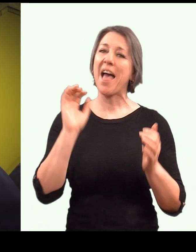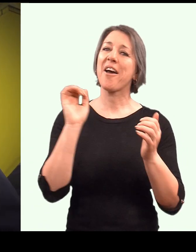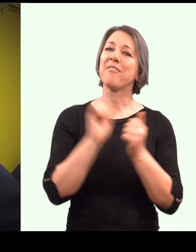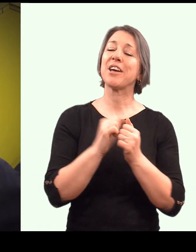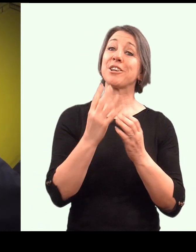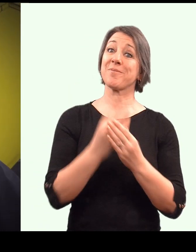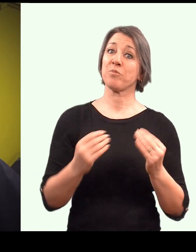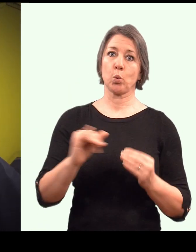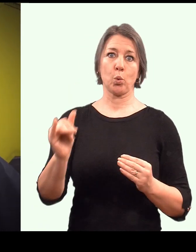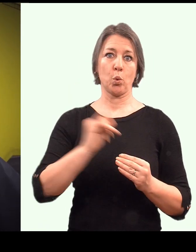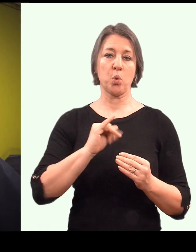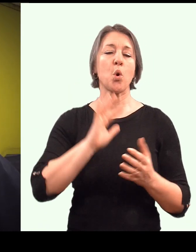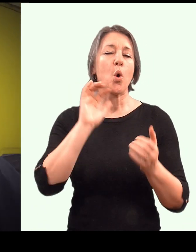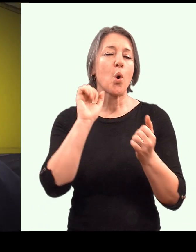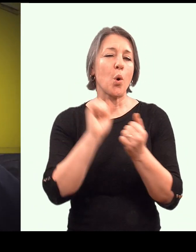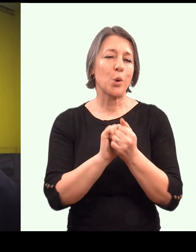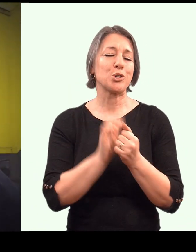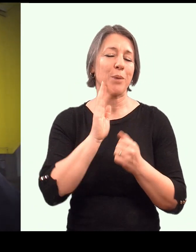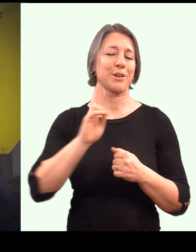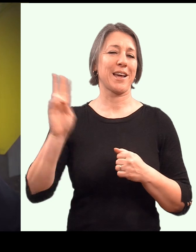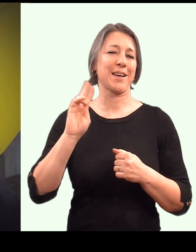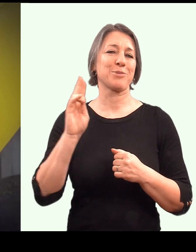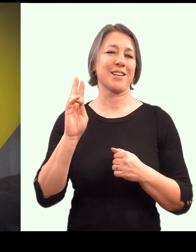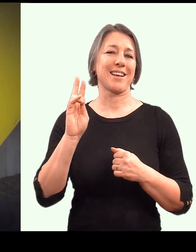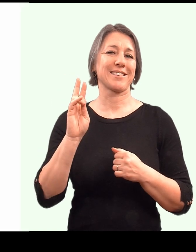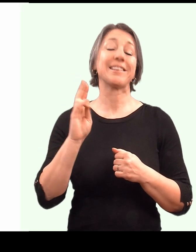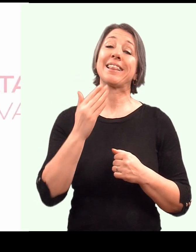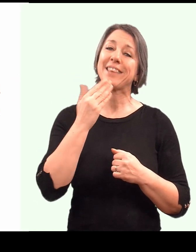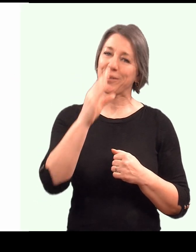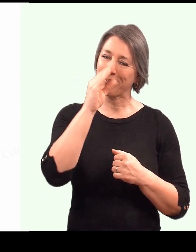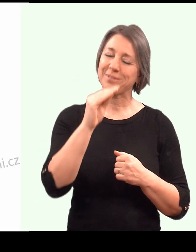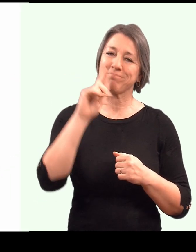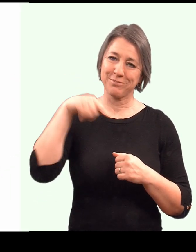zajímat a ideálně se na ní přihlásit. Díky moc, že jste se koukali a někdy příště.